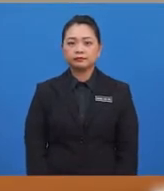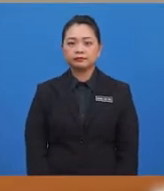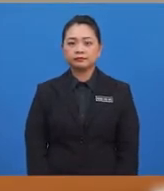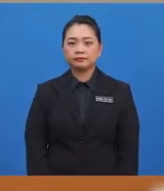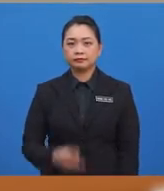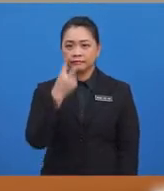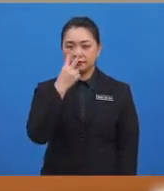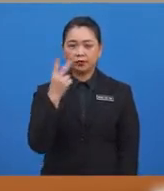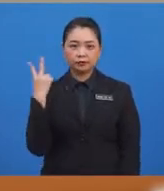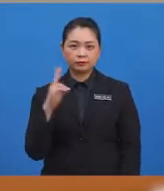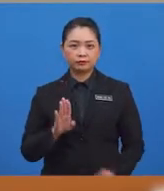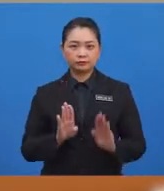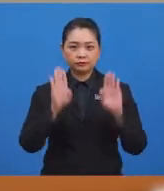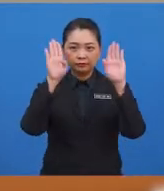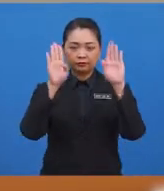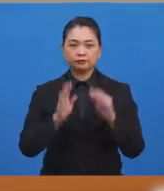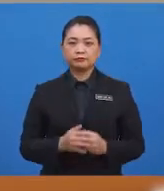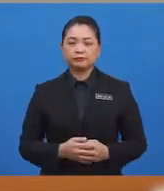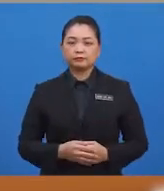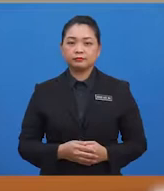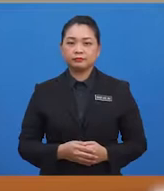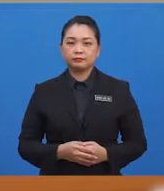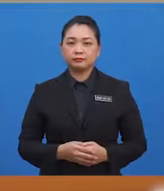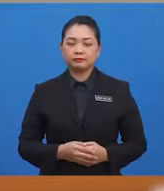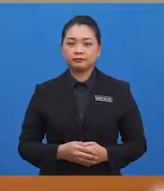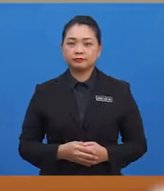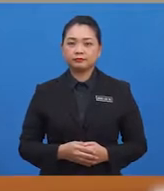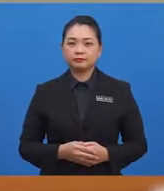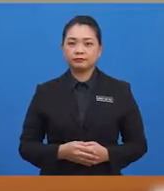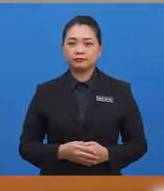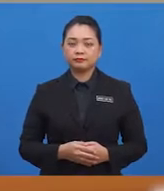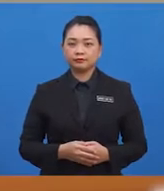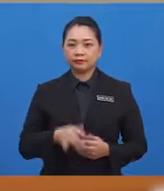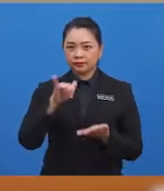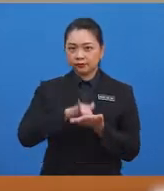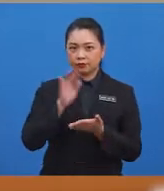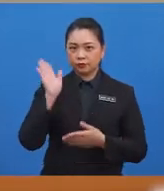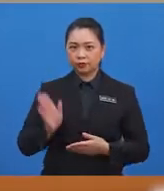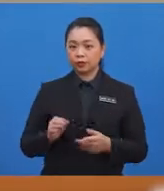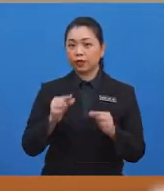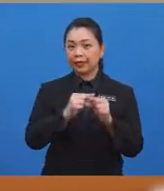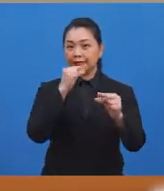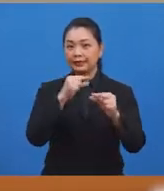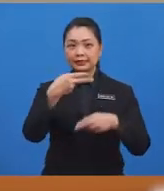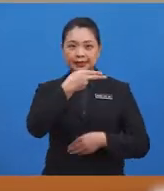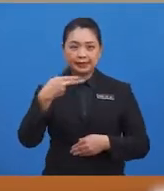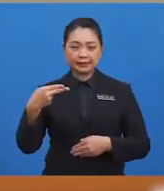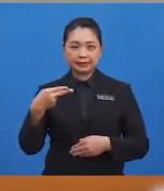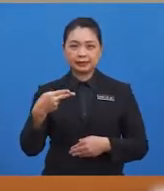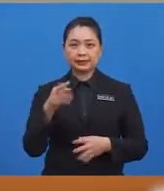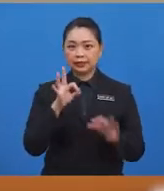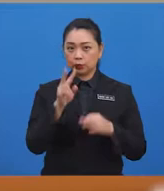lagi, murid-murid. Dua tangan ke atas, dua tangan ke atas. Itu garis selari.